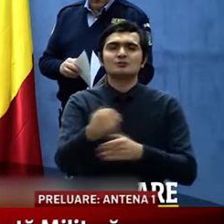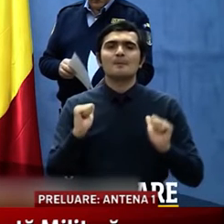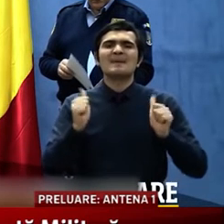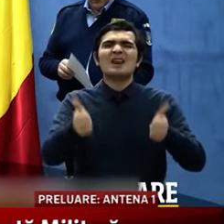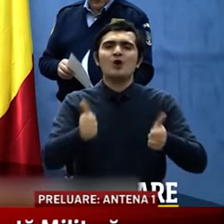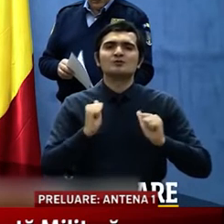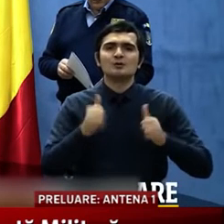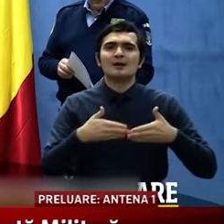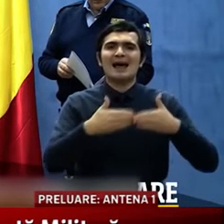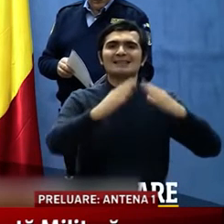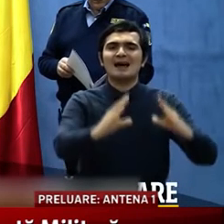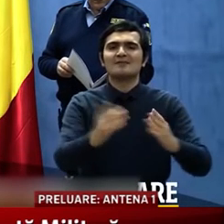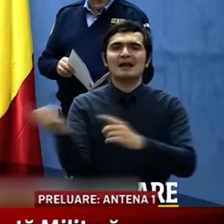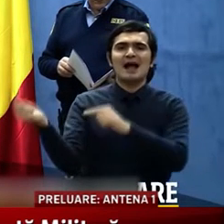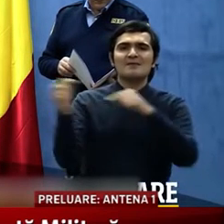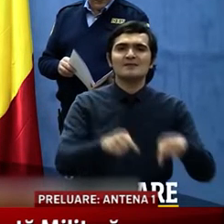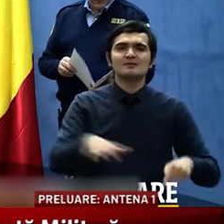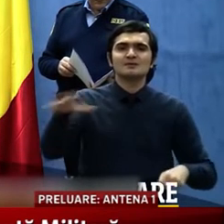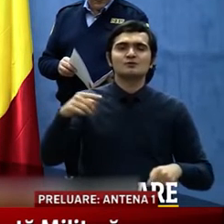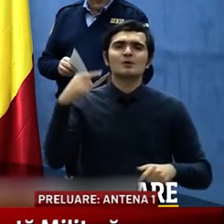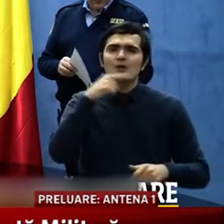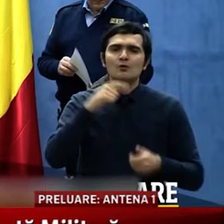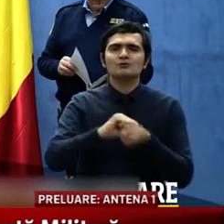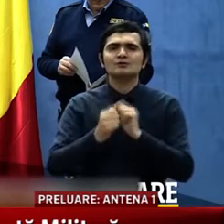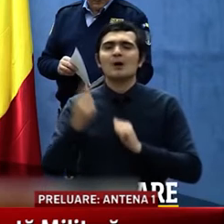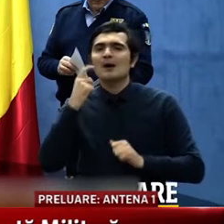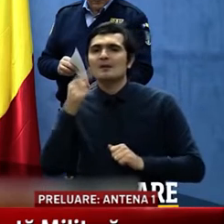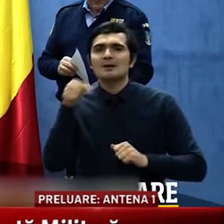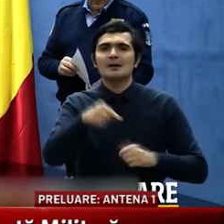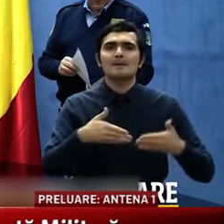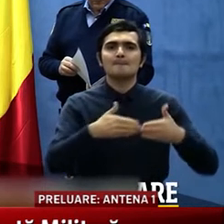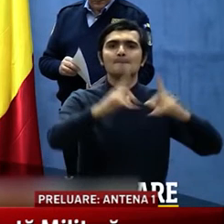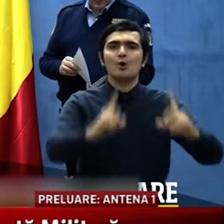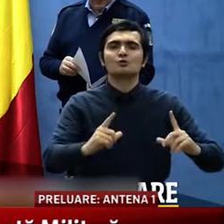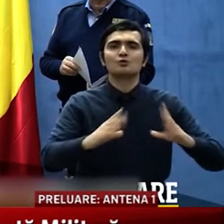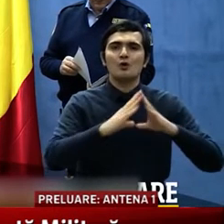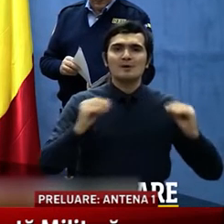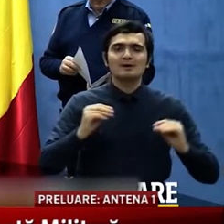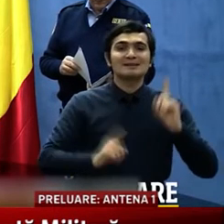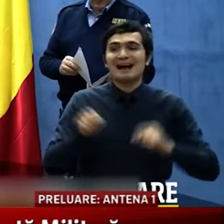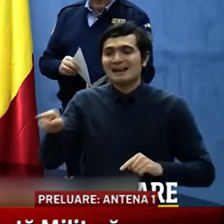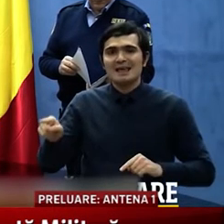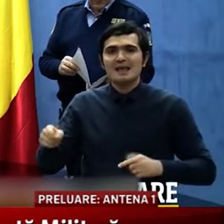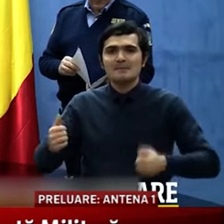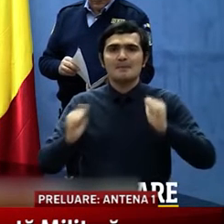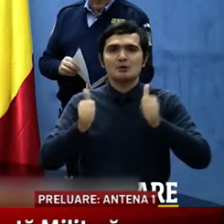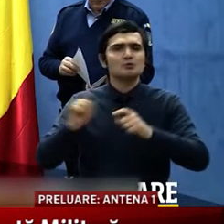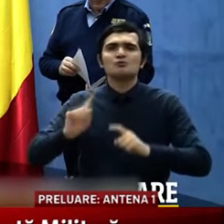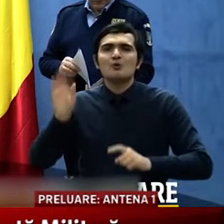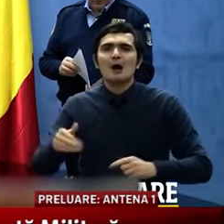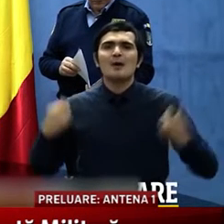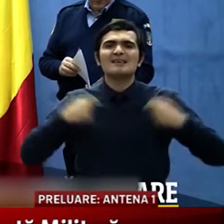risc roșii și galbene, în porturile maritime române, dacă nu dispun de echipament de protecție stabilit de DSP